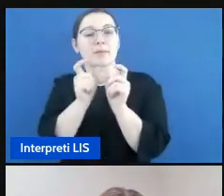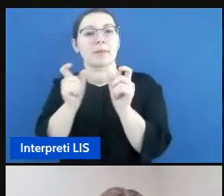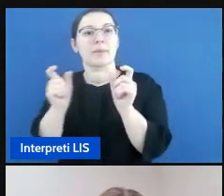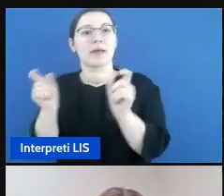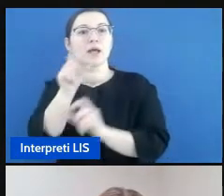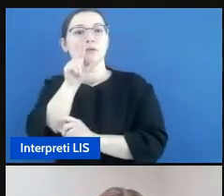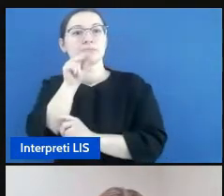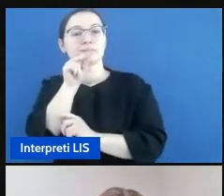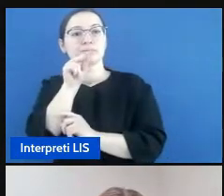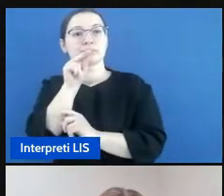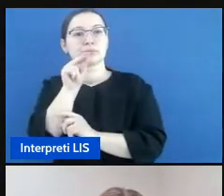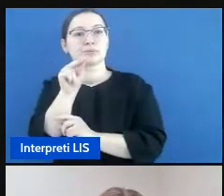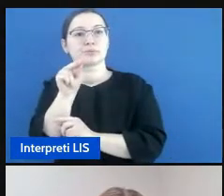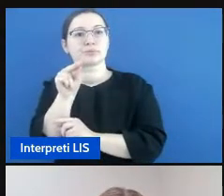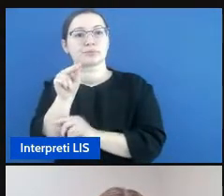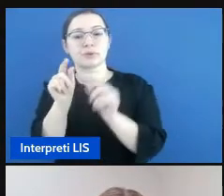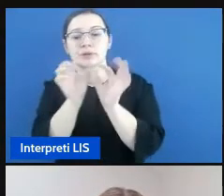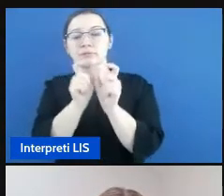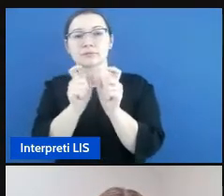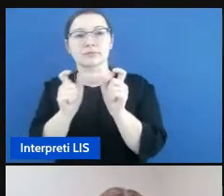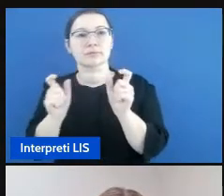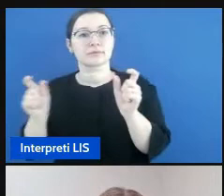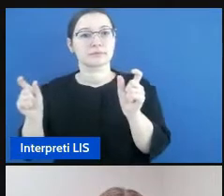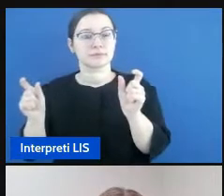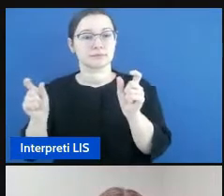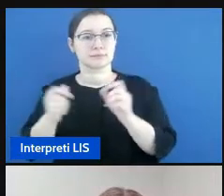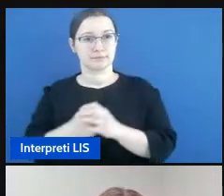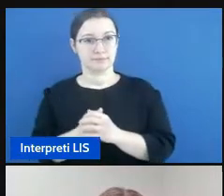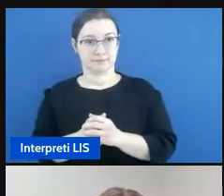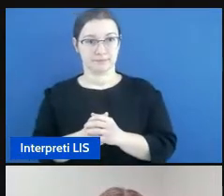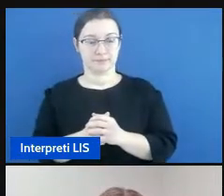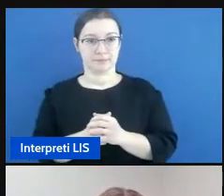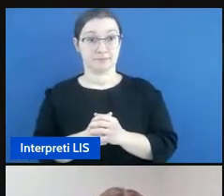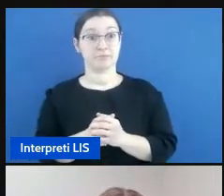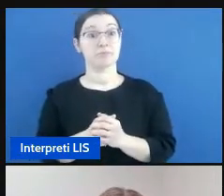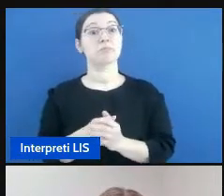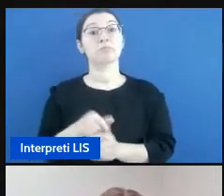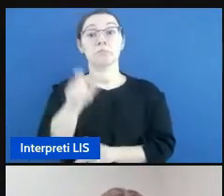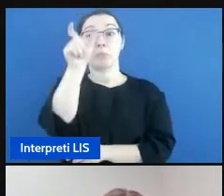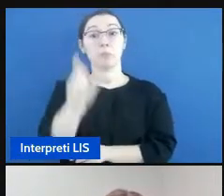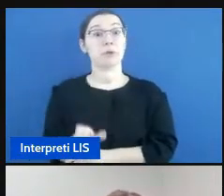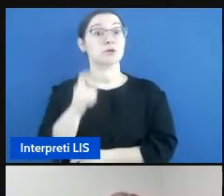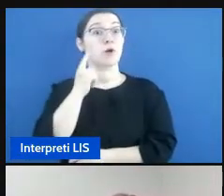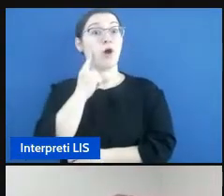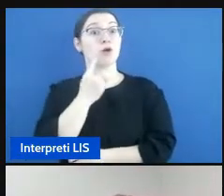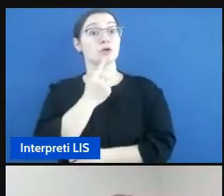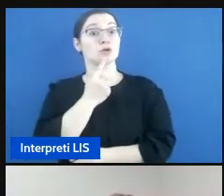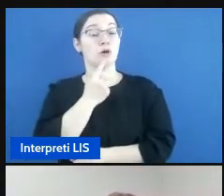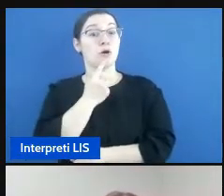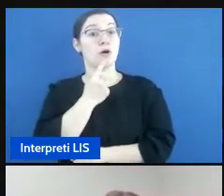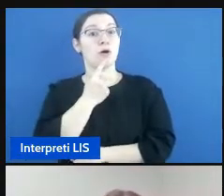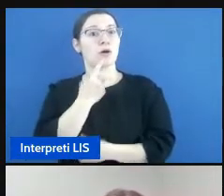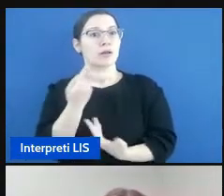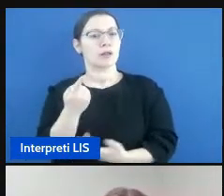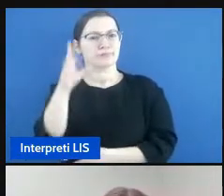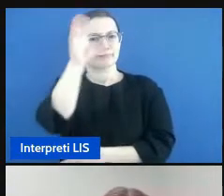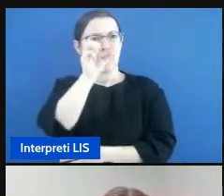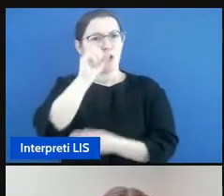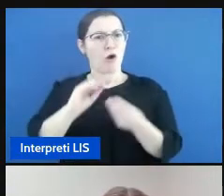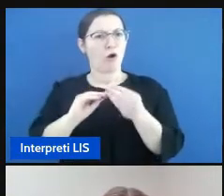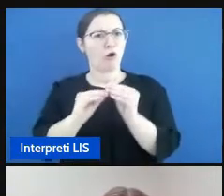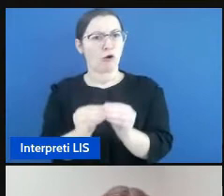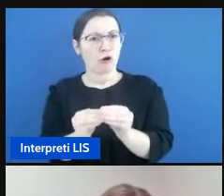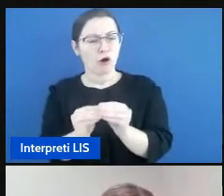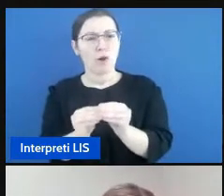o quella che precede il sordo affida la comprensione del messaggio alle parole contenuto